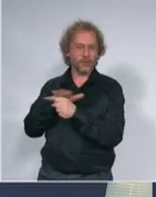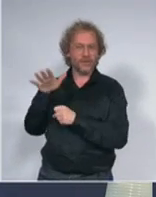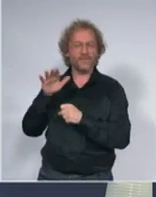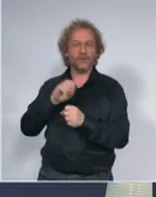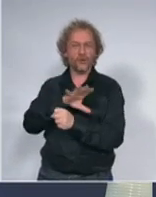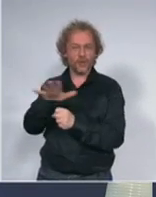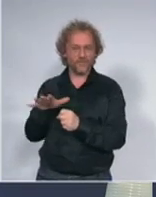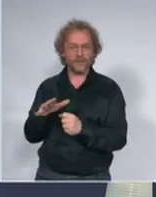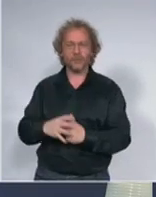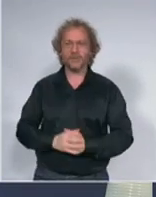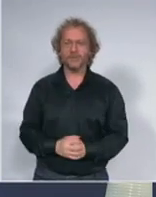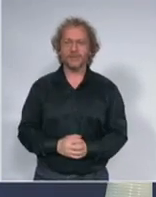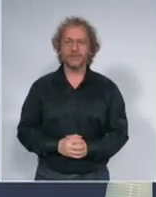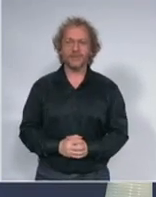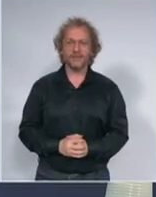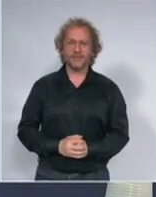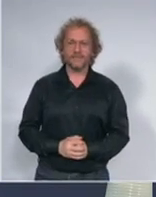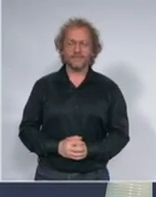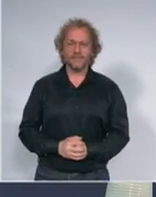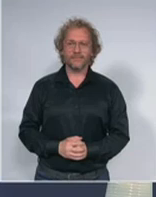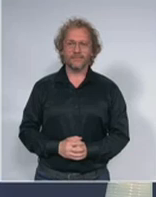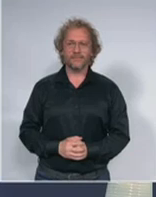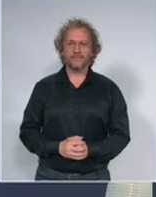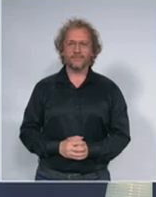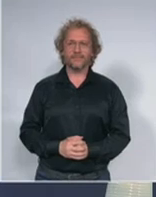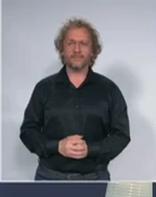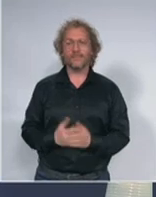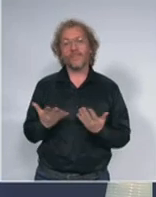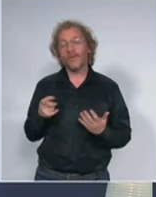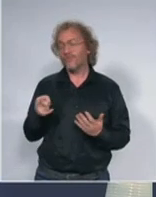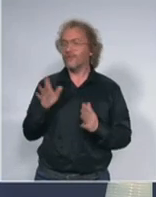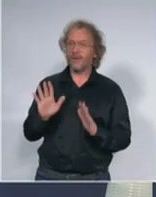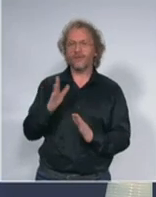Dakle, to je nešto što čini mi se na još jedan lep način